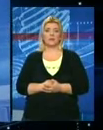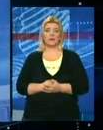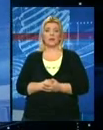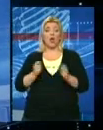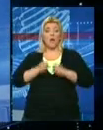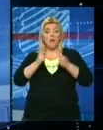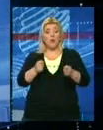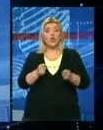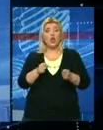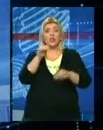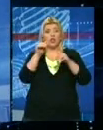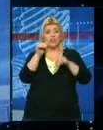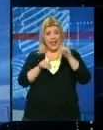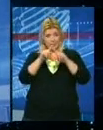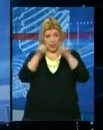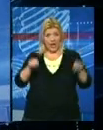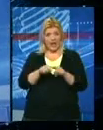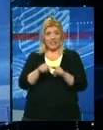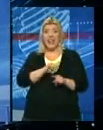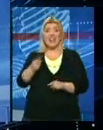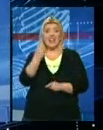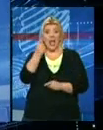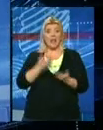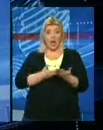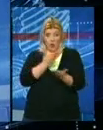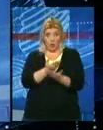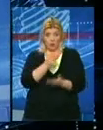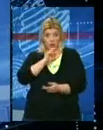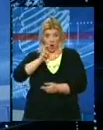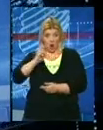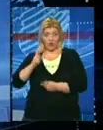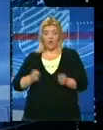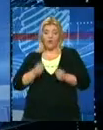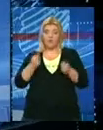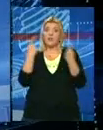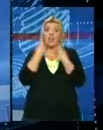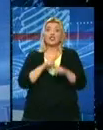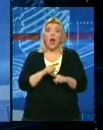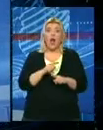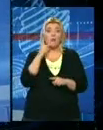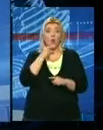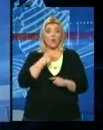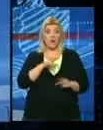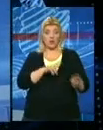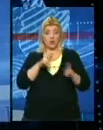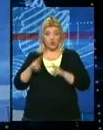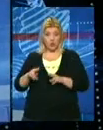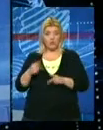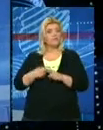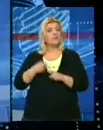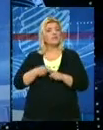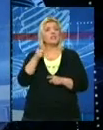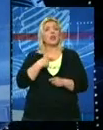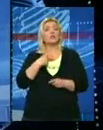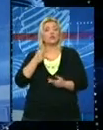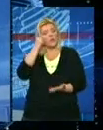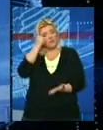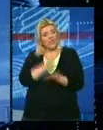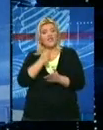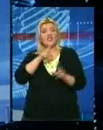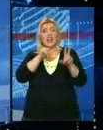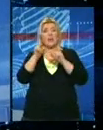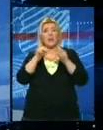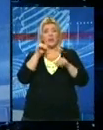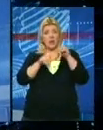Podnosioci izborne liste nijedan od ponuđenih odgovora podneli su žalbu u Upravnom sudu jer im, kako tvrde